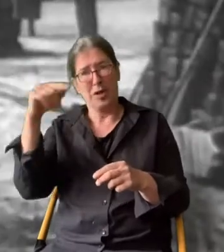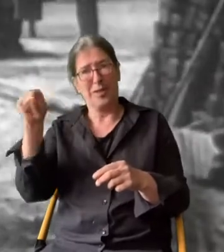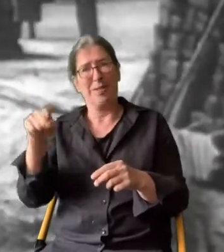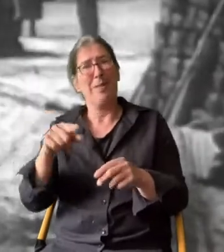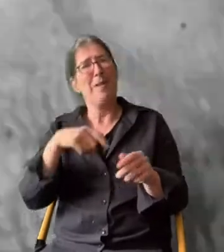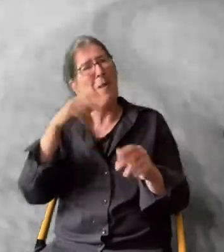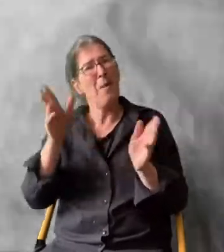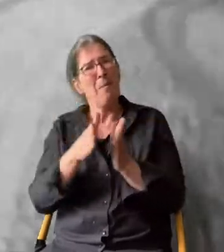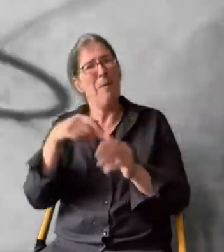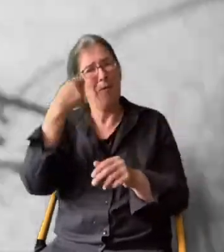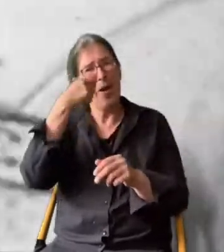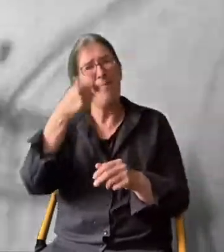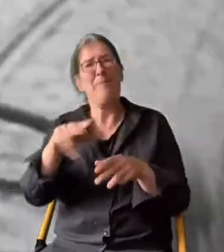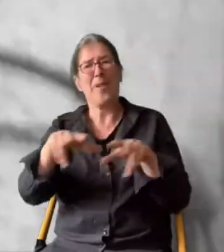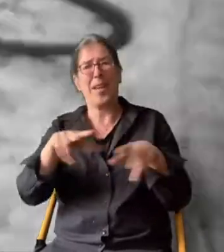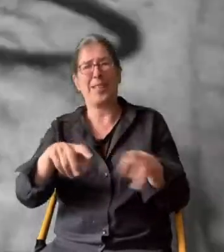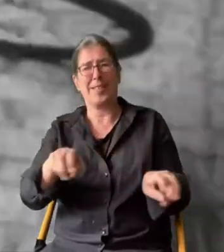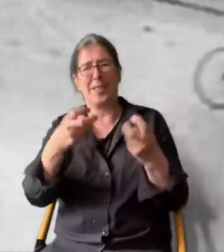Verkehrserziehung aus München.